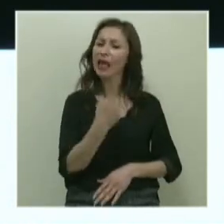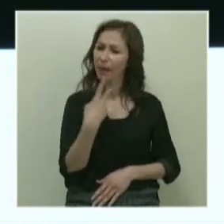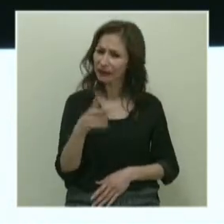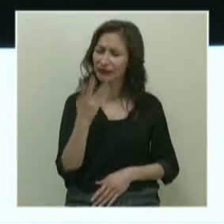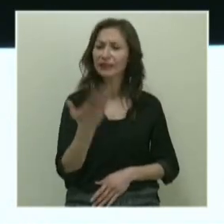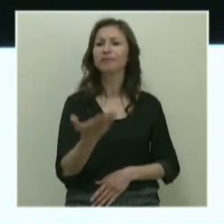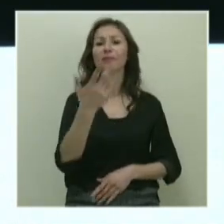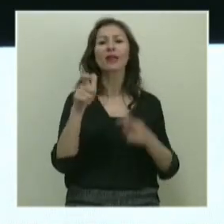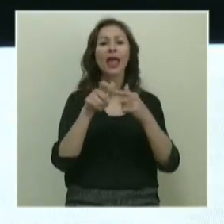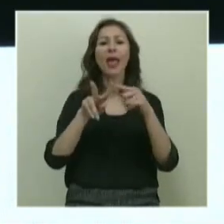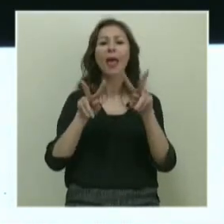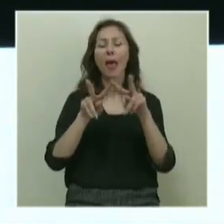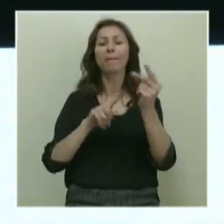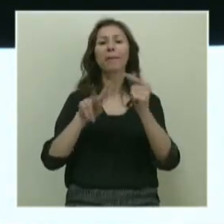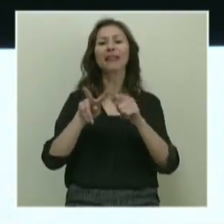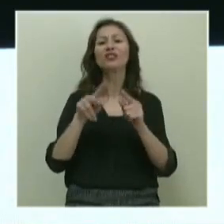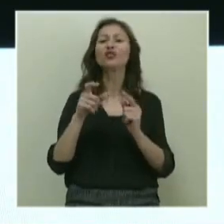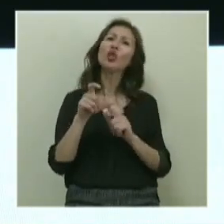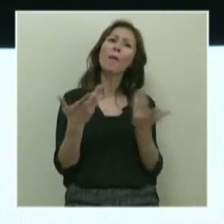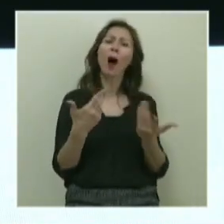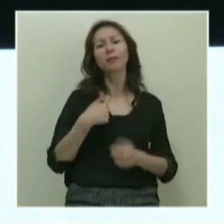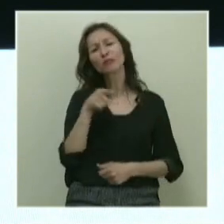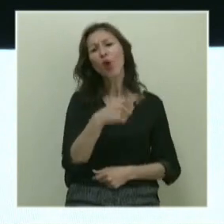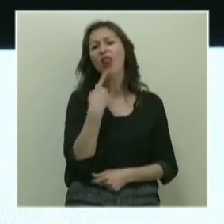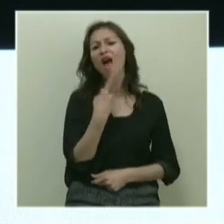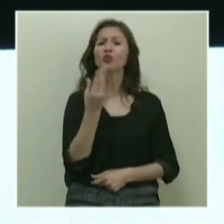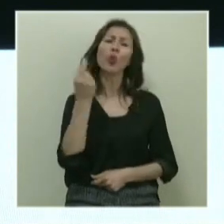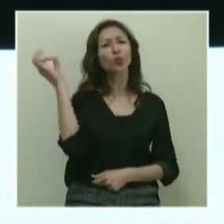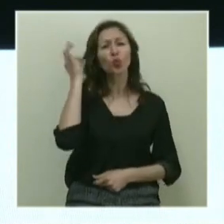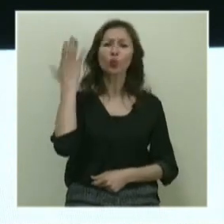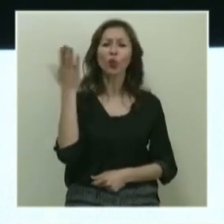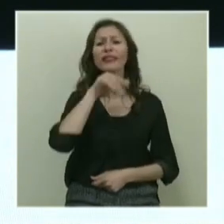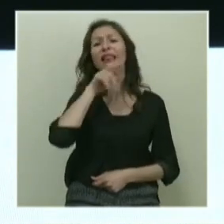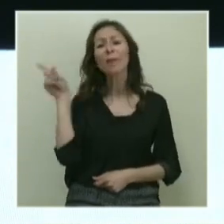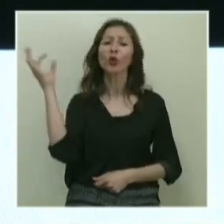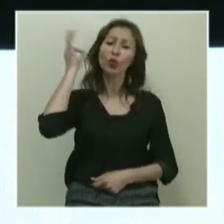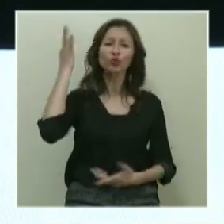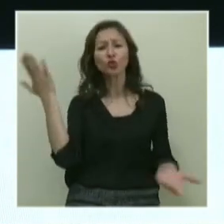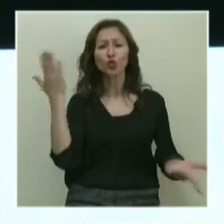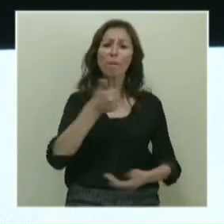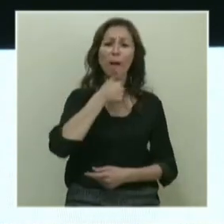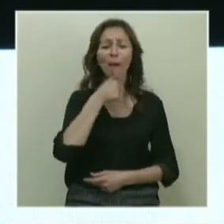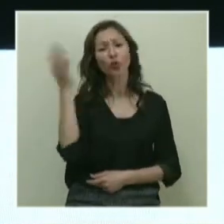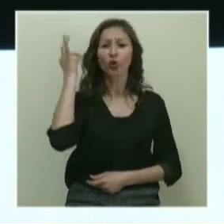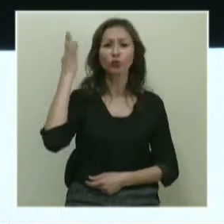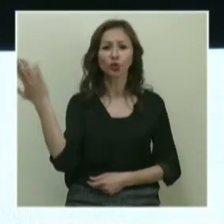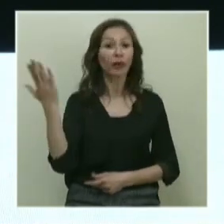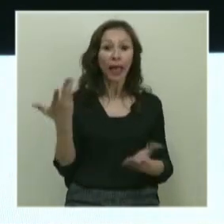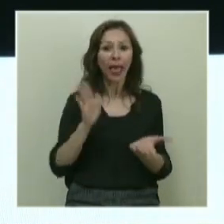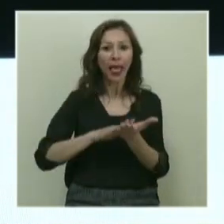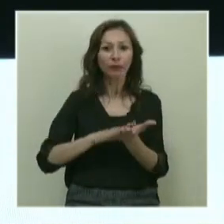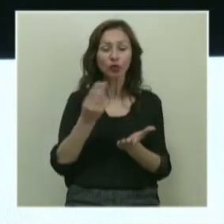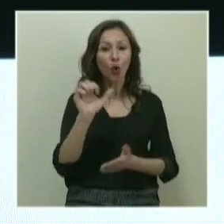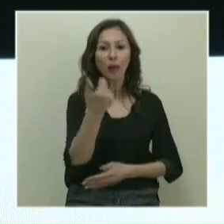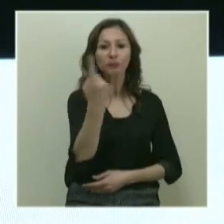Emi Çapa'ya böyle lafları biz çok duyduk. Dedem de duymuştu Emi'nin, babam da duymuştu. Ne belli, elimde çok